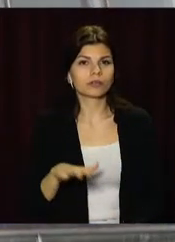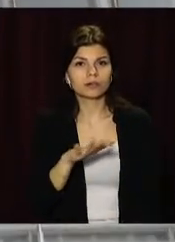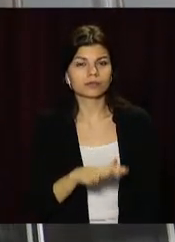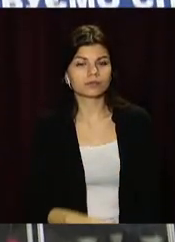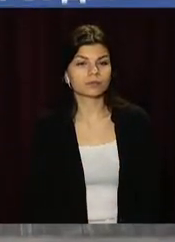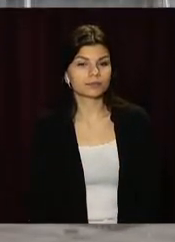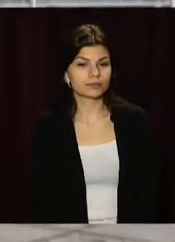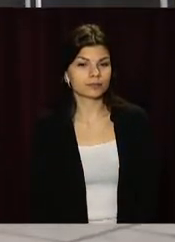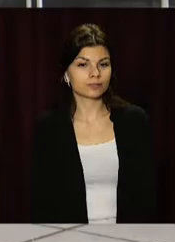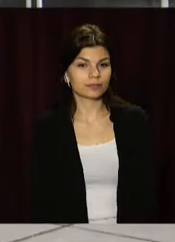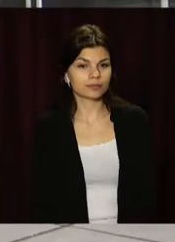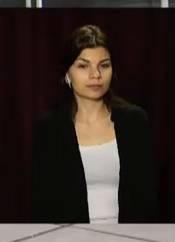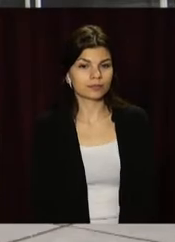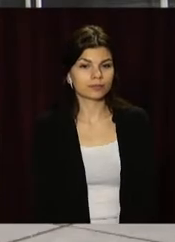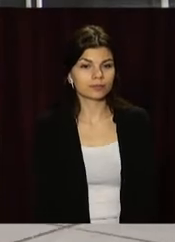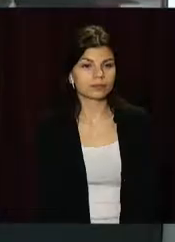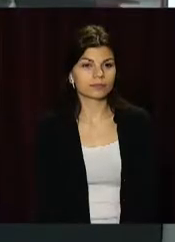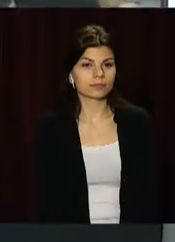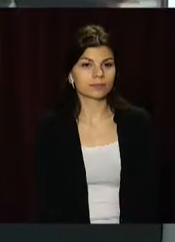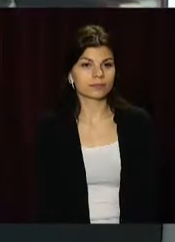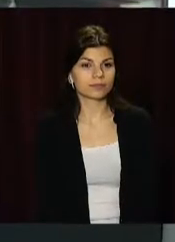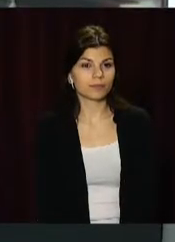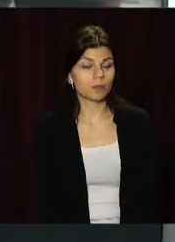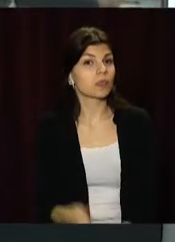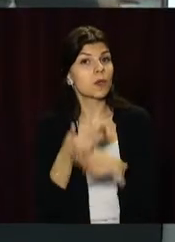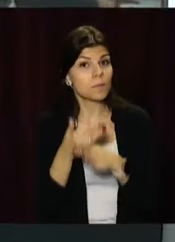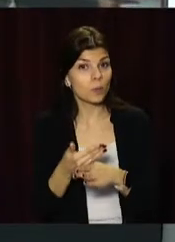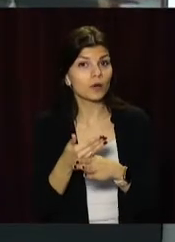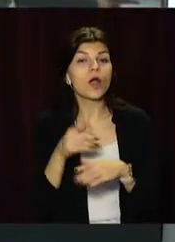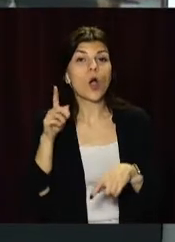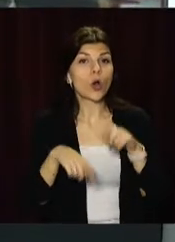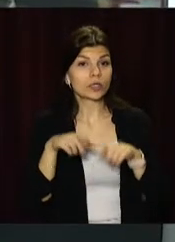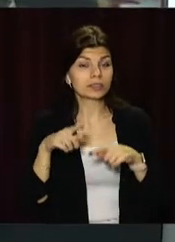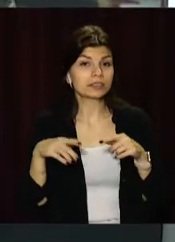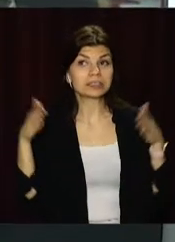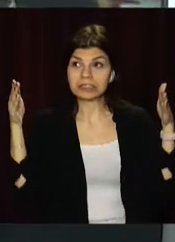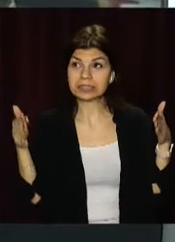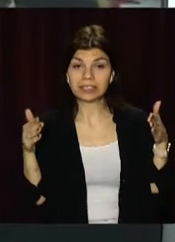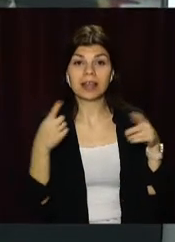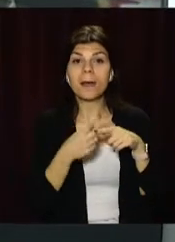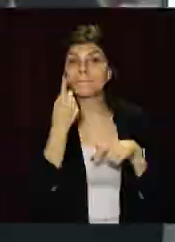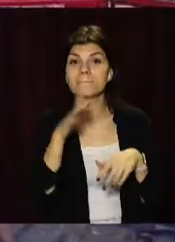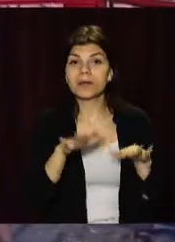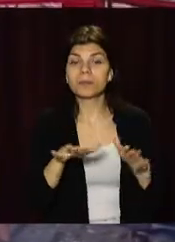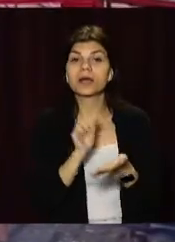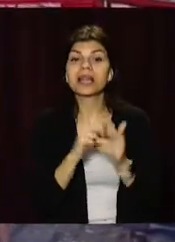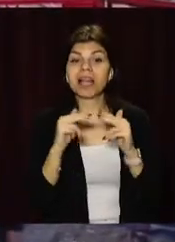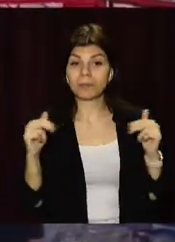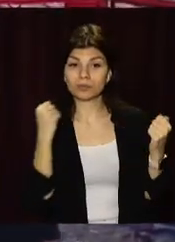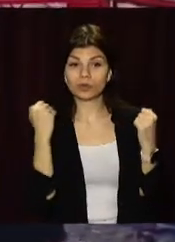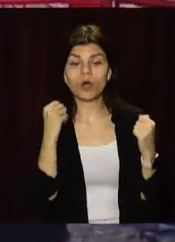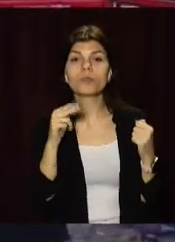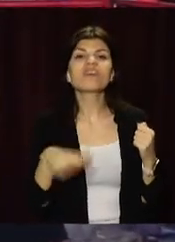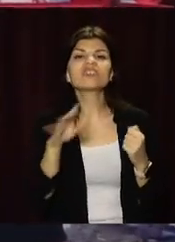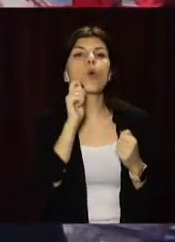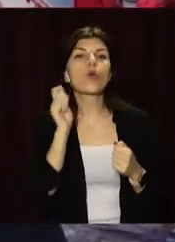Денис Крикус, Open News, телеканал «Відкритий». Допомагали рідні стіни. Перше командне місце посіли спортсмени Дніпропетровщини на